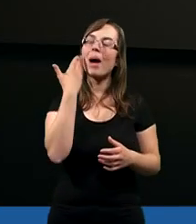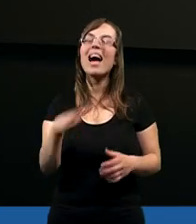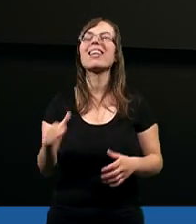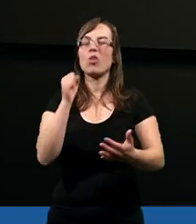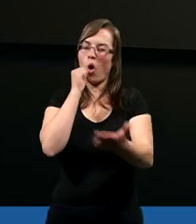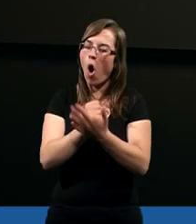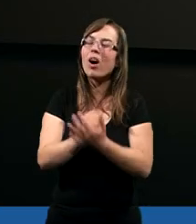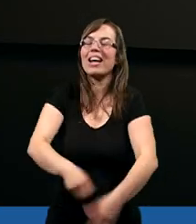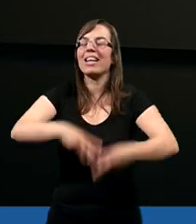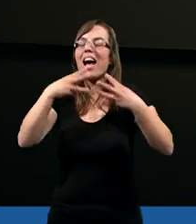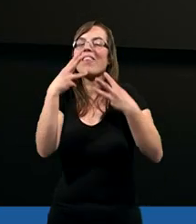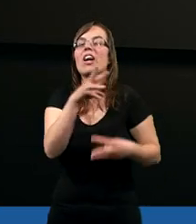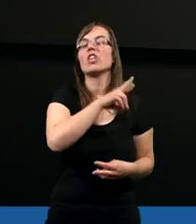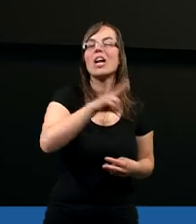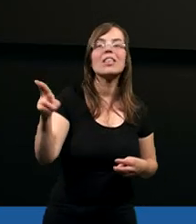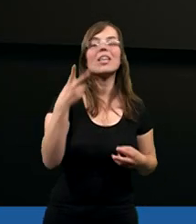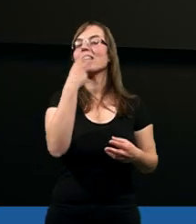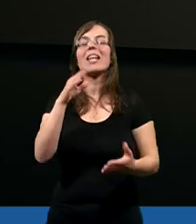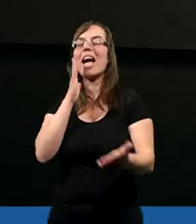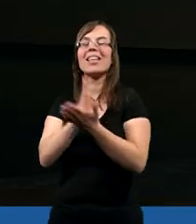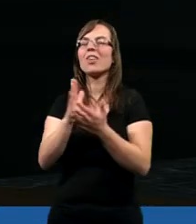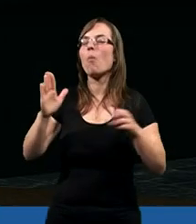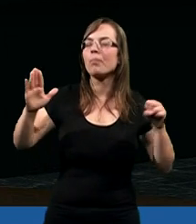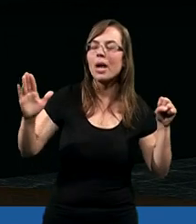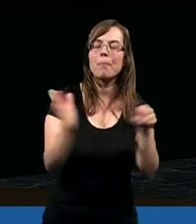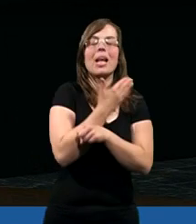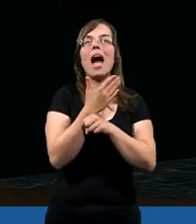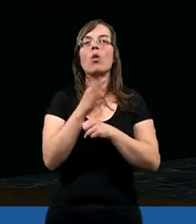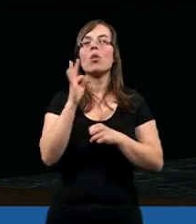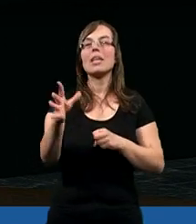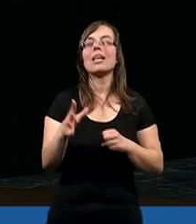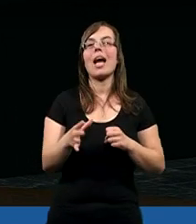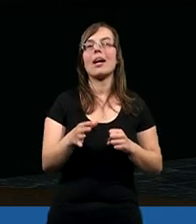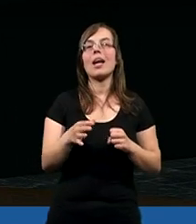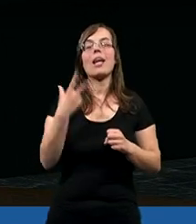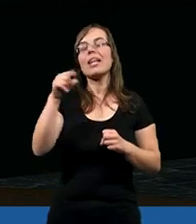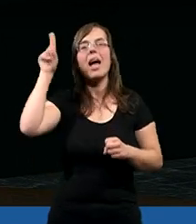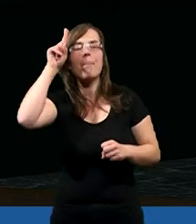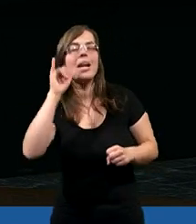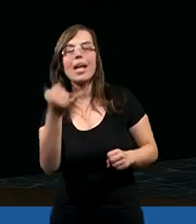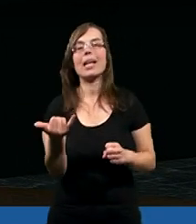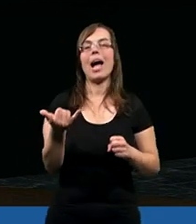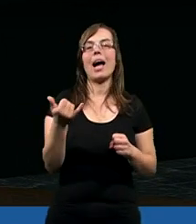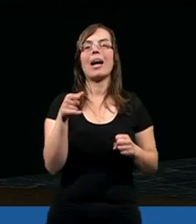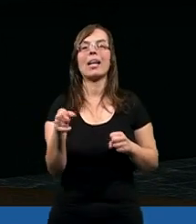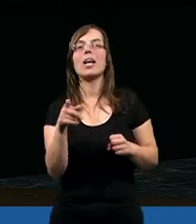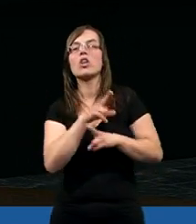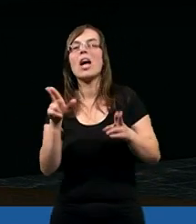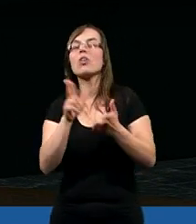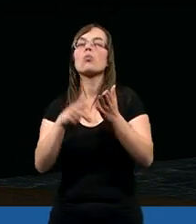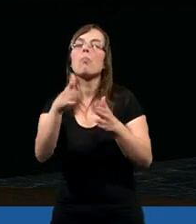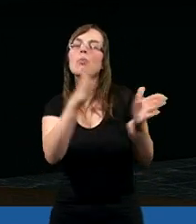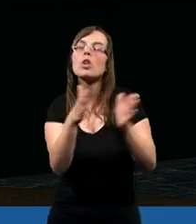bardzo konkretna rzecz, że nieprzemijające to będą jakieś nie byle jakie rzeczy, które są